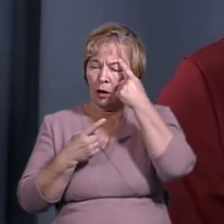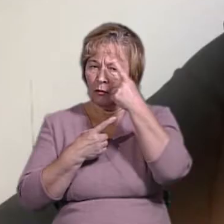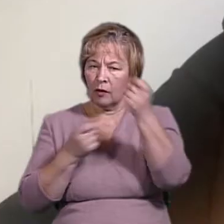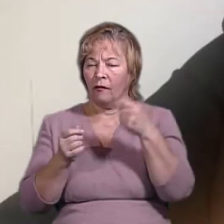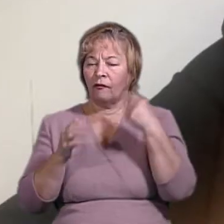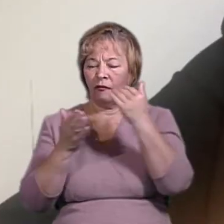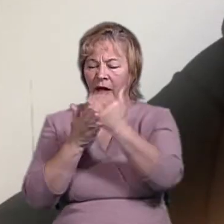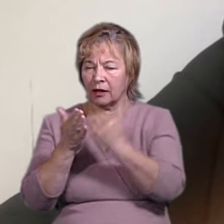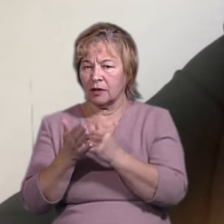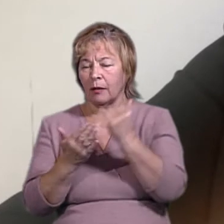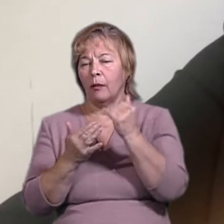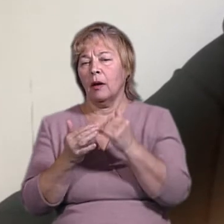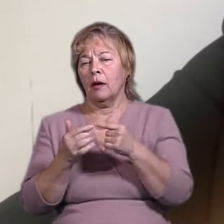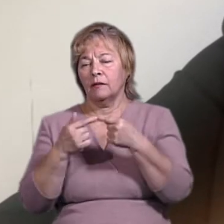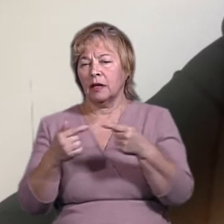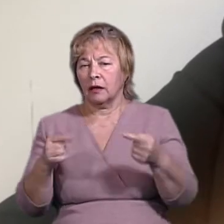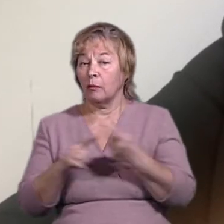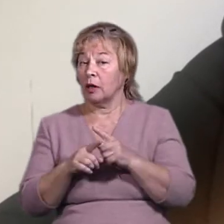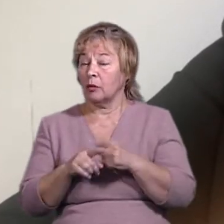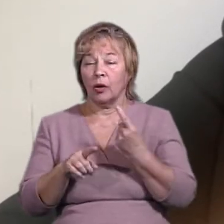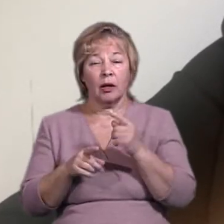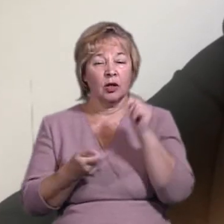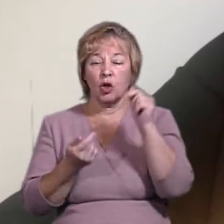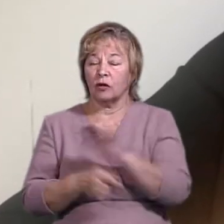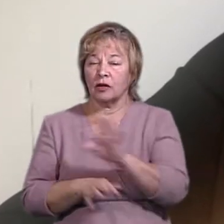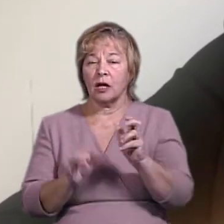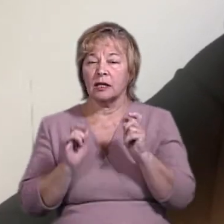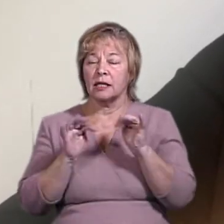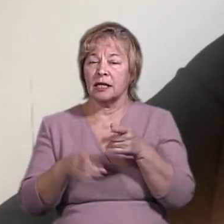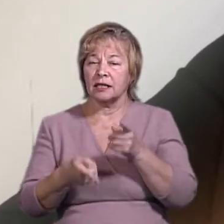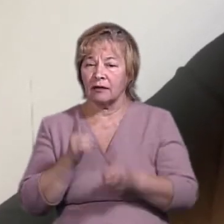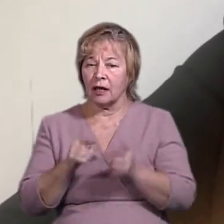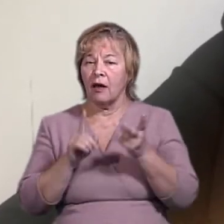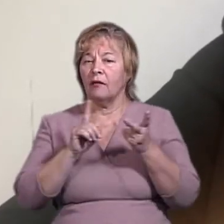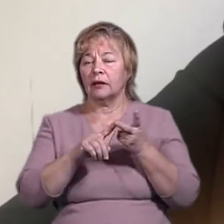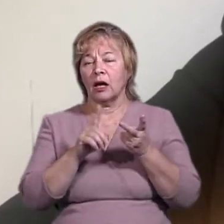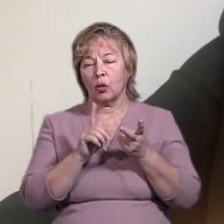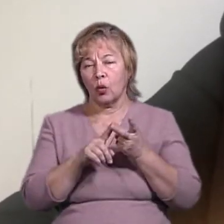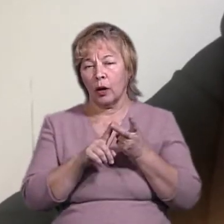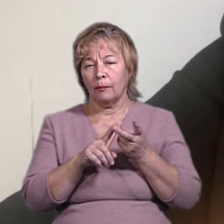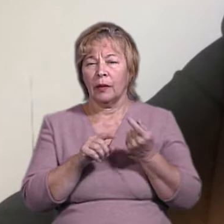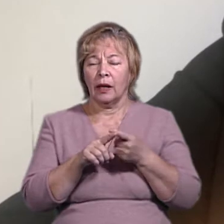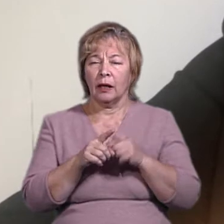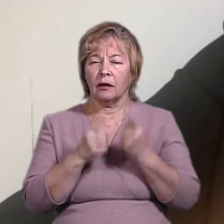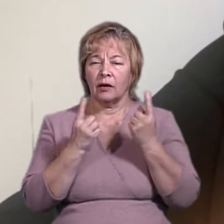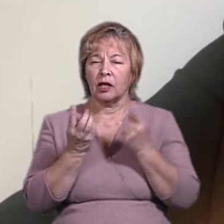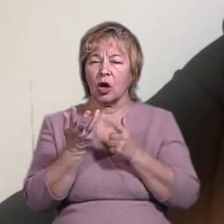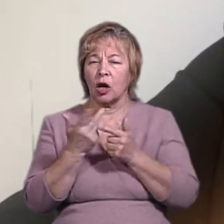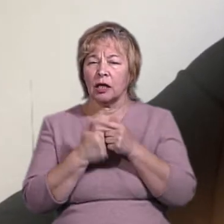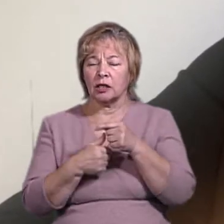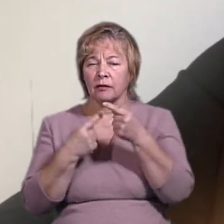відомості протоколів. Втім, звичайно, це не відповідає дійсності. І друге, це велика кількість